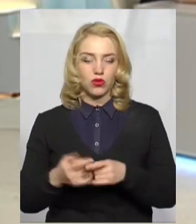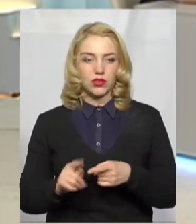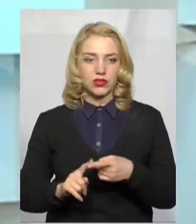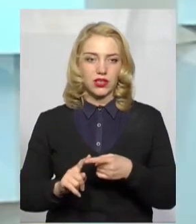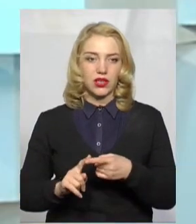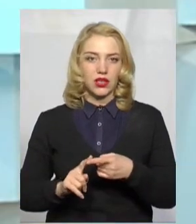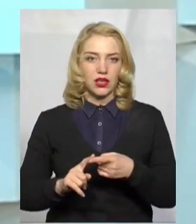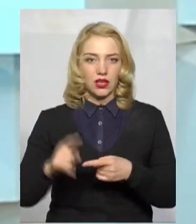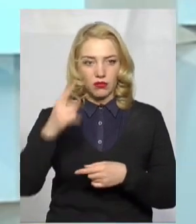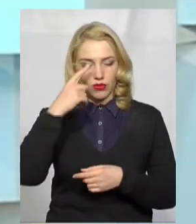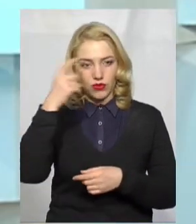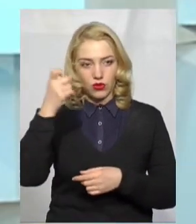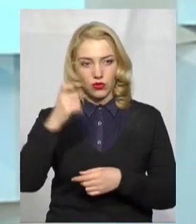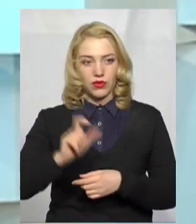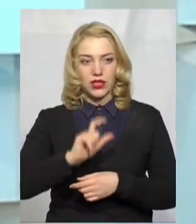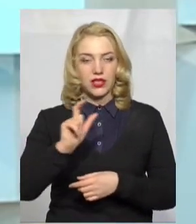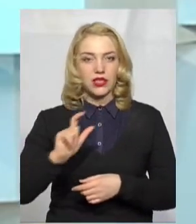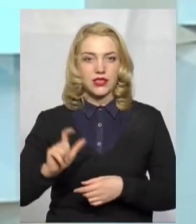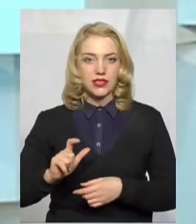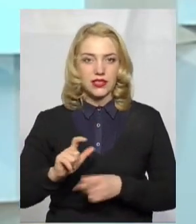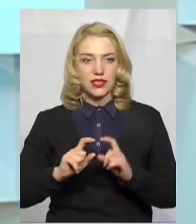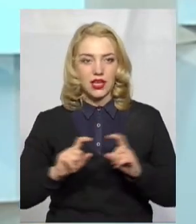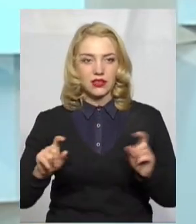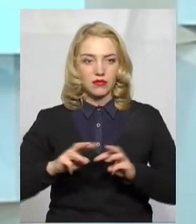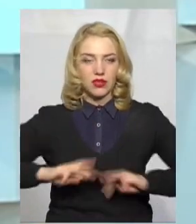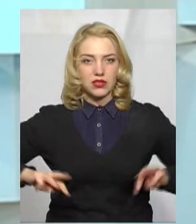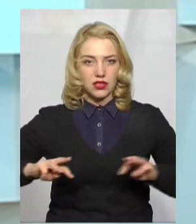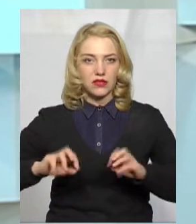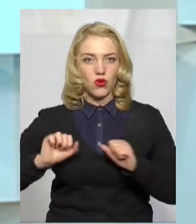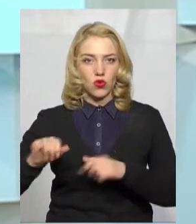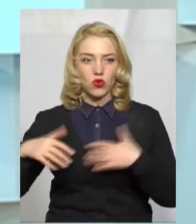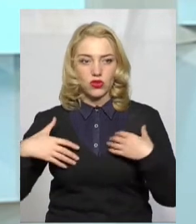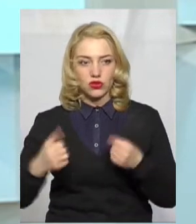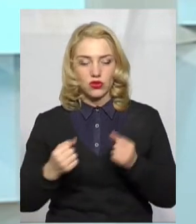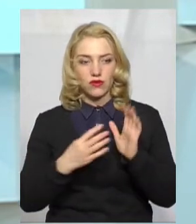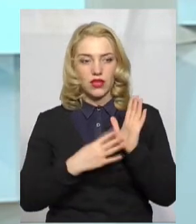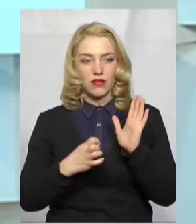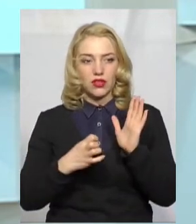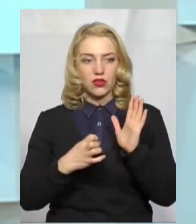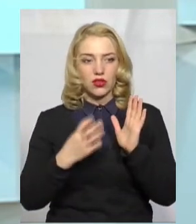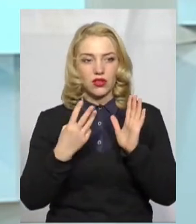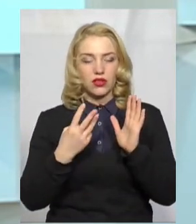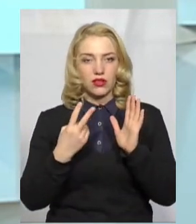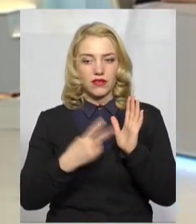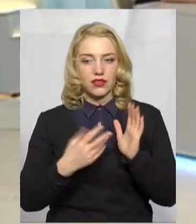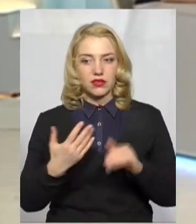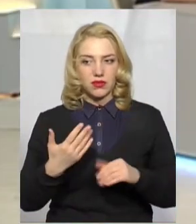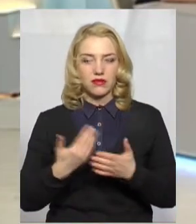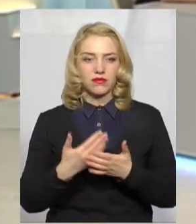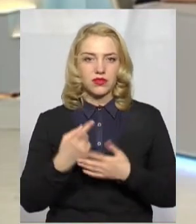повідомлення з закладів Міністерства охорони здоров'я 925 чоловіків, майже тисяч.